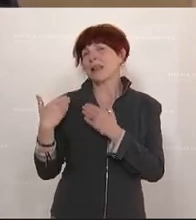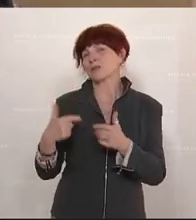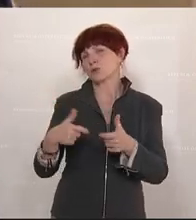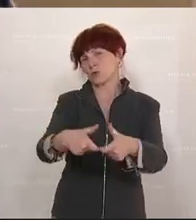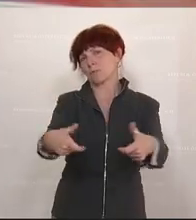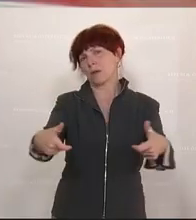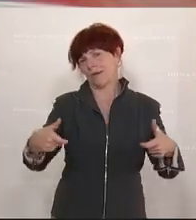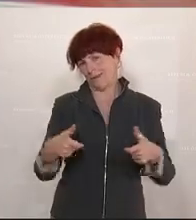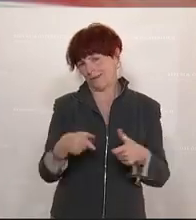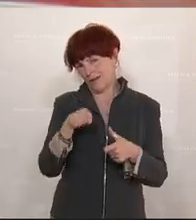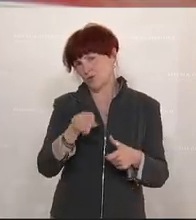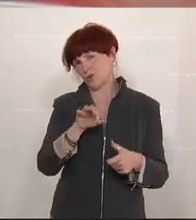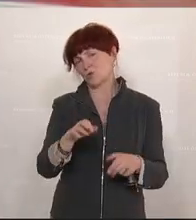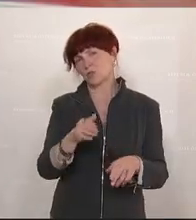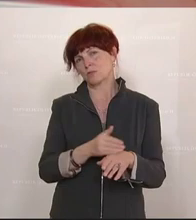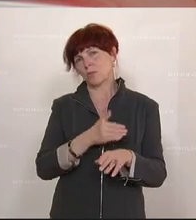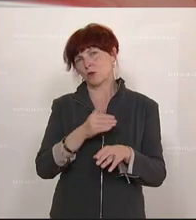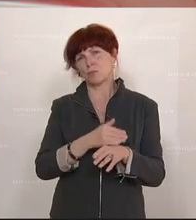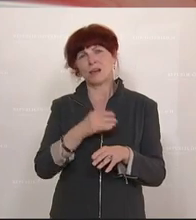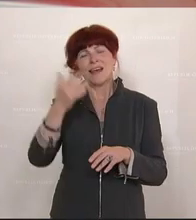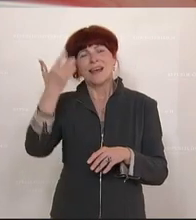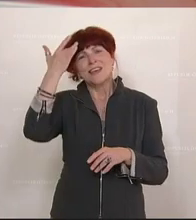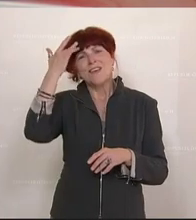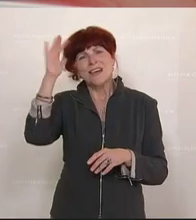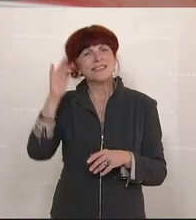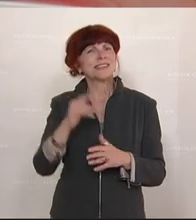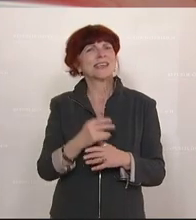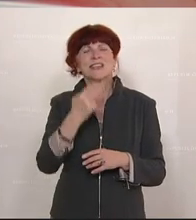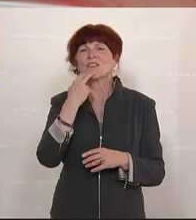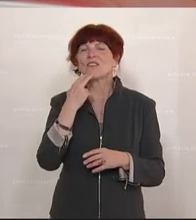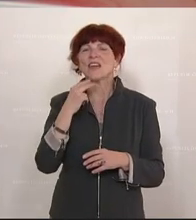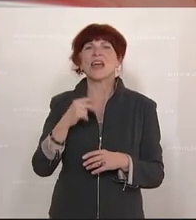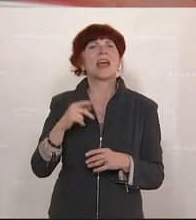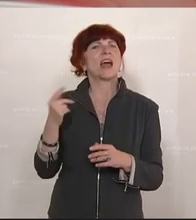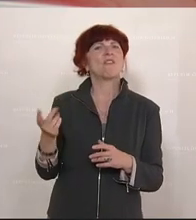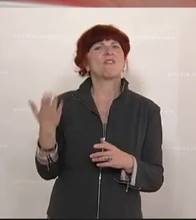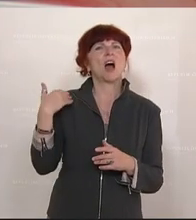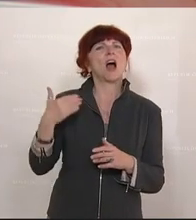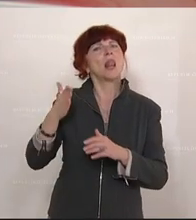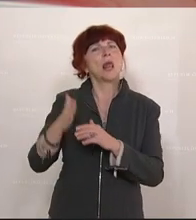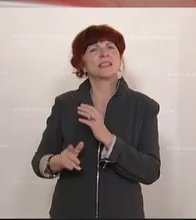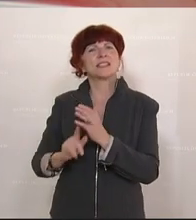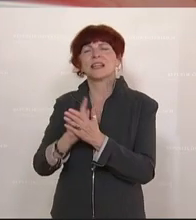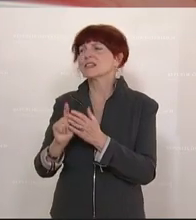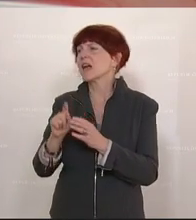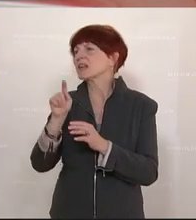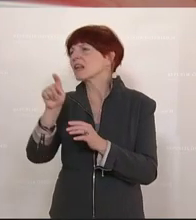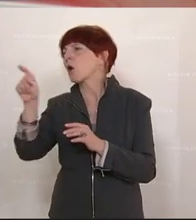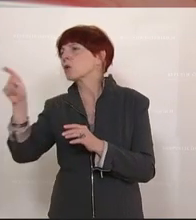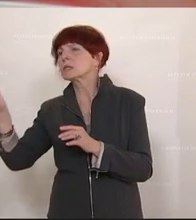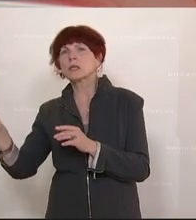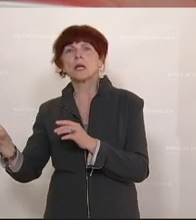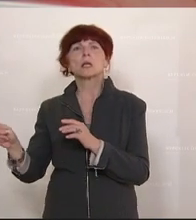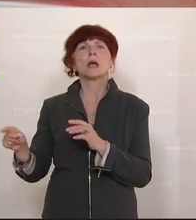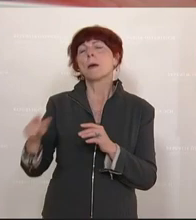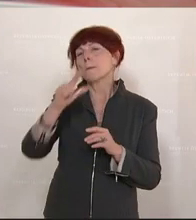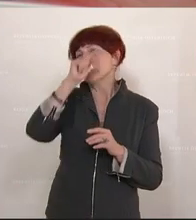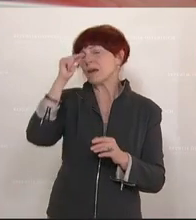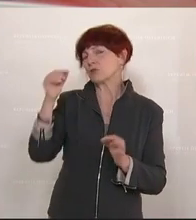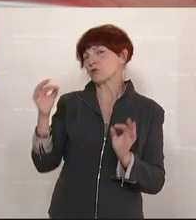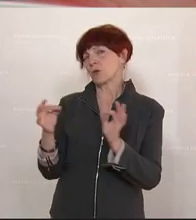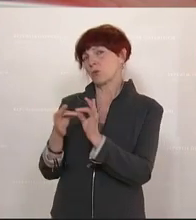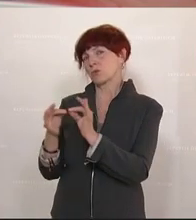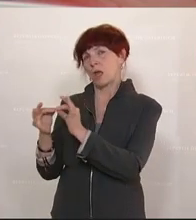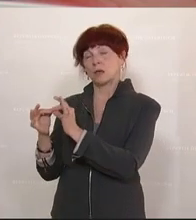Ich weiß nicht, wer von Ihnen in letzter Zeit draußen unterwegs war bei den Menschen und mit Ihnen auch gesprochen hat. Gerade auch in meinem